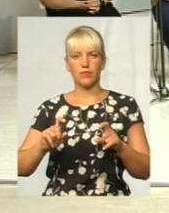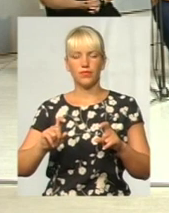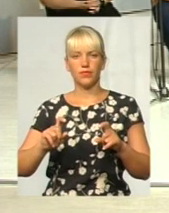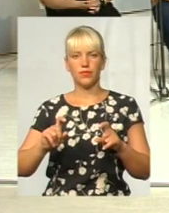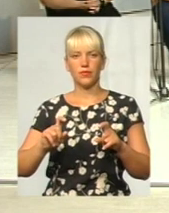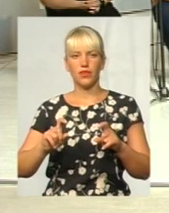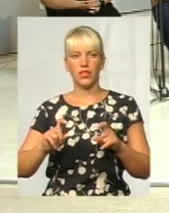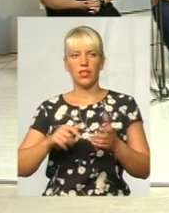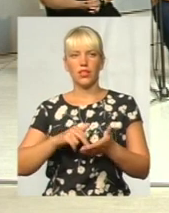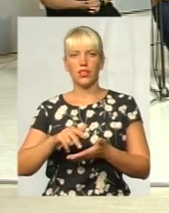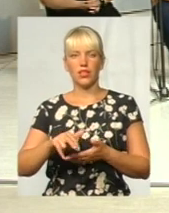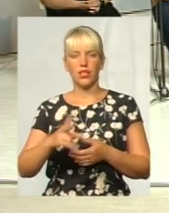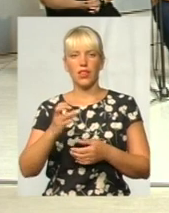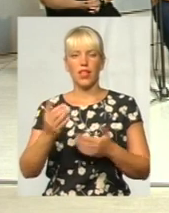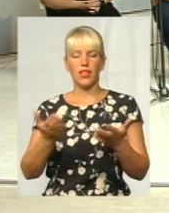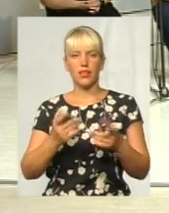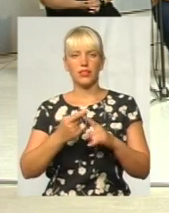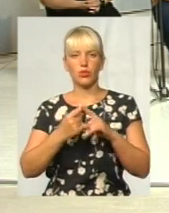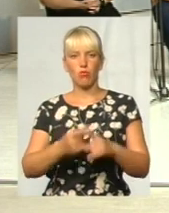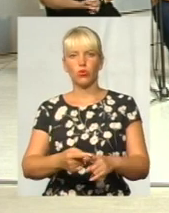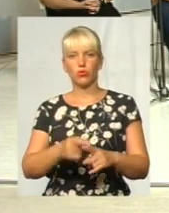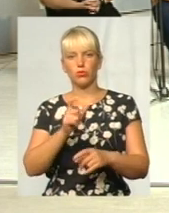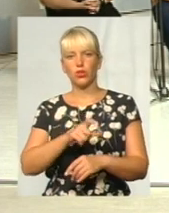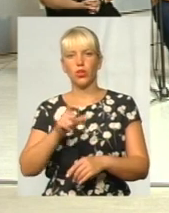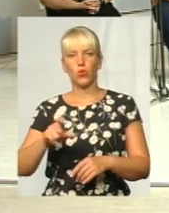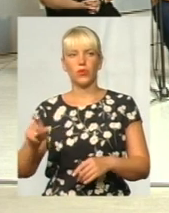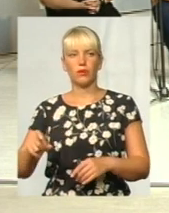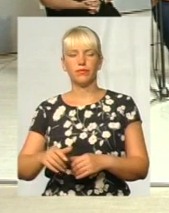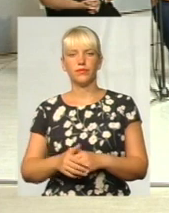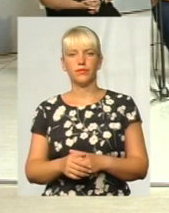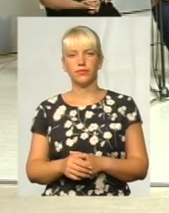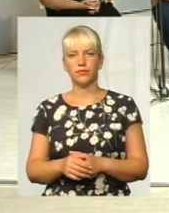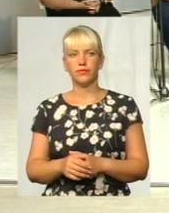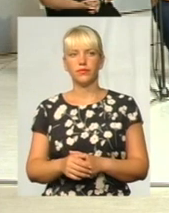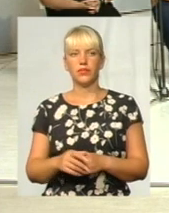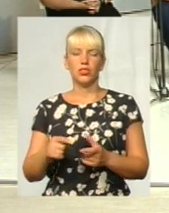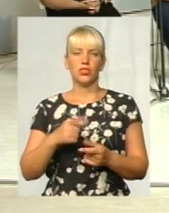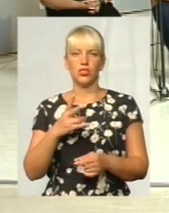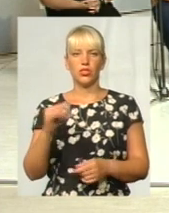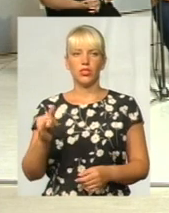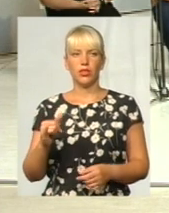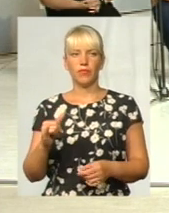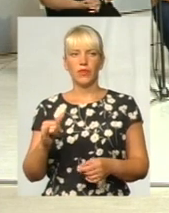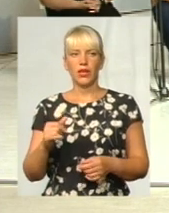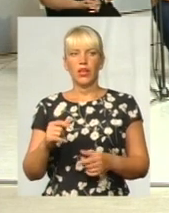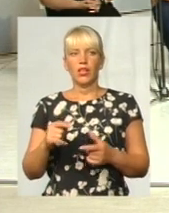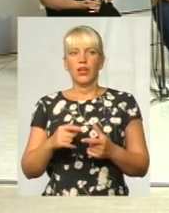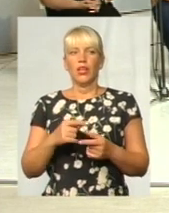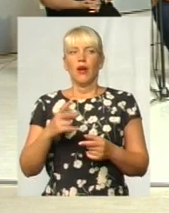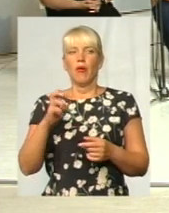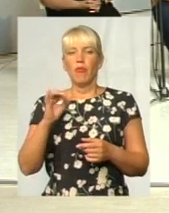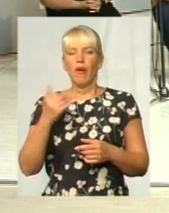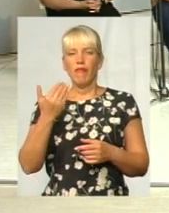підрядник, йти на якісь поступки людям чи ні? І на що то, що ви